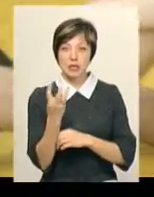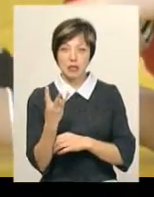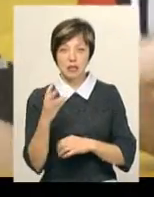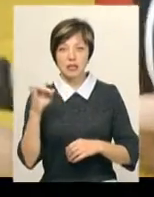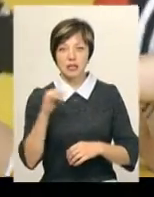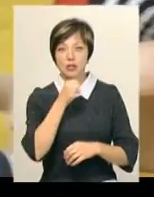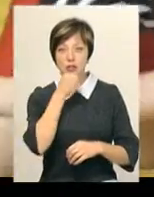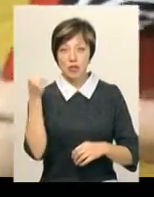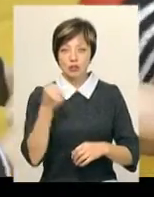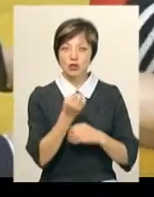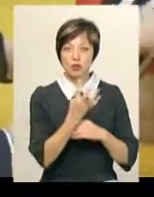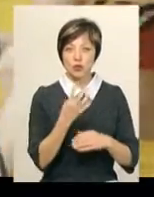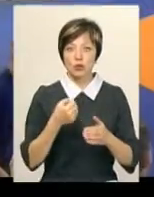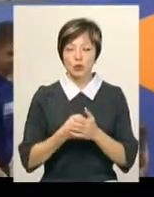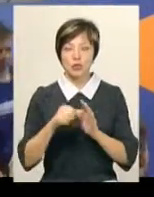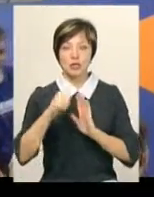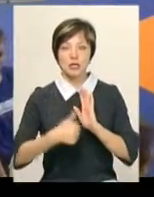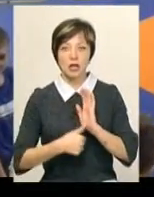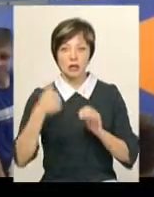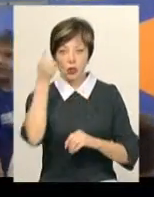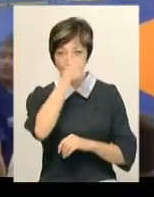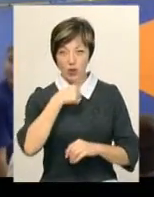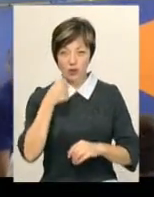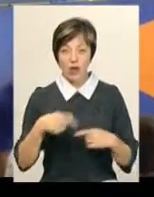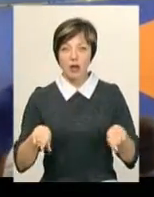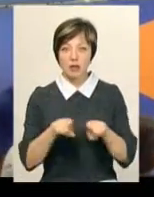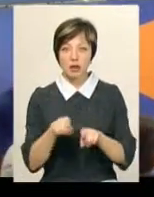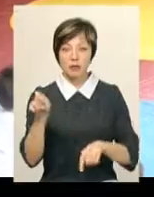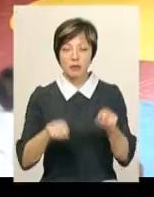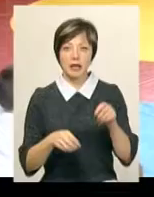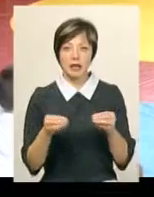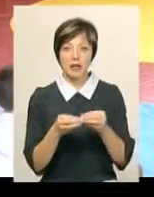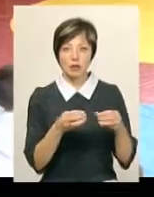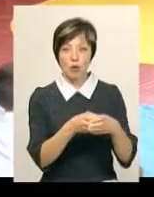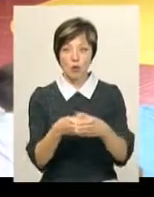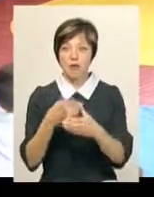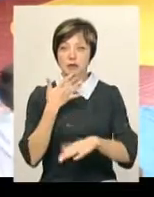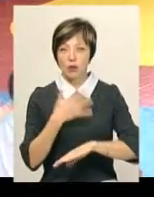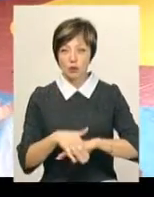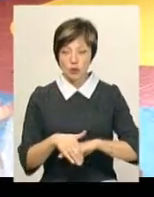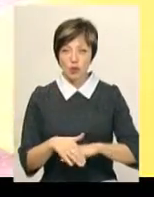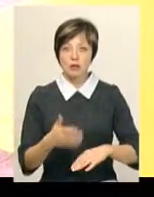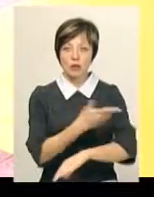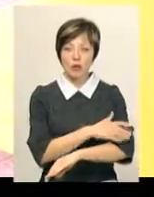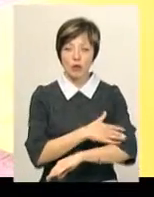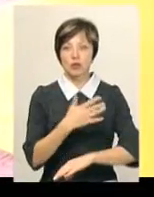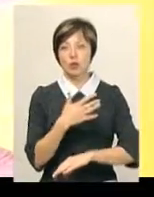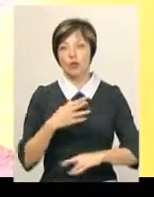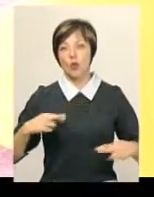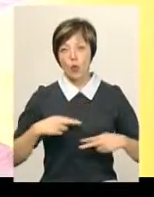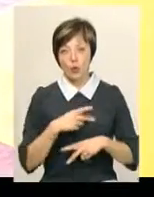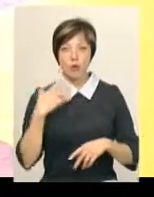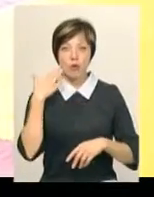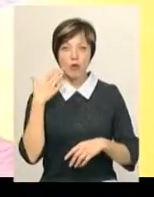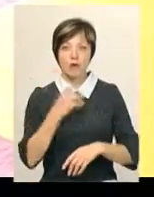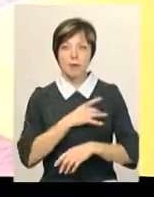і старшу від 14 до 16 років. Також приїхало 10 команд з-за кордону, а саме з Польщі, Угорщини, Молдови